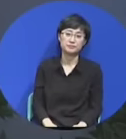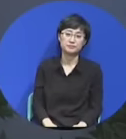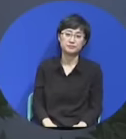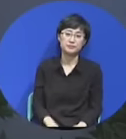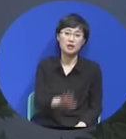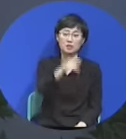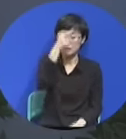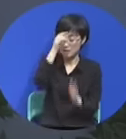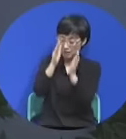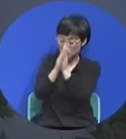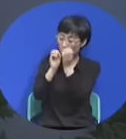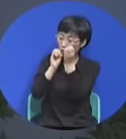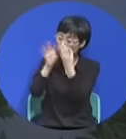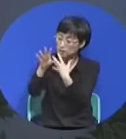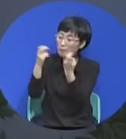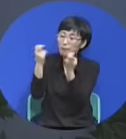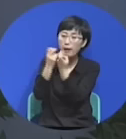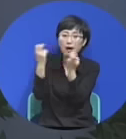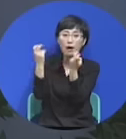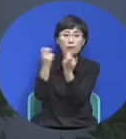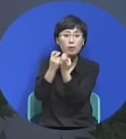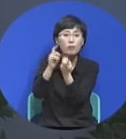기도 응답받는 방법을 아셔야 되는 겁니다.